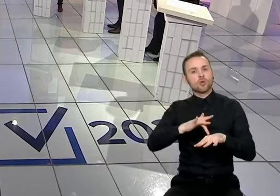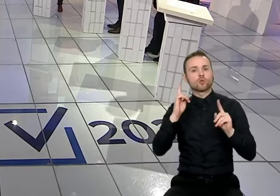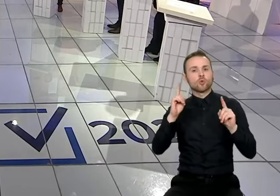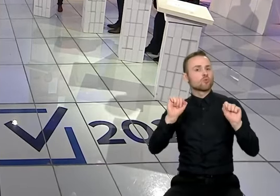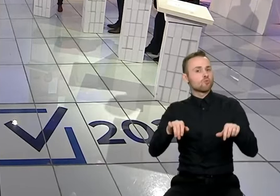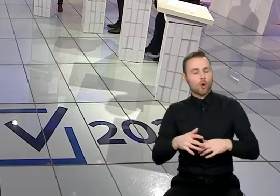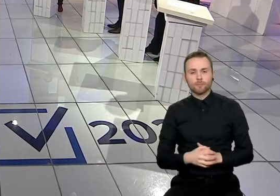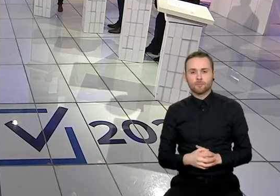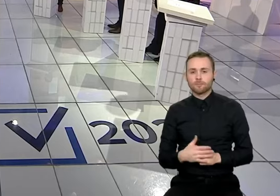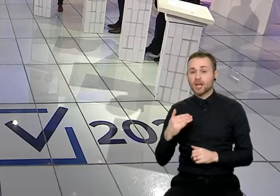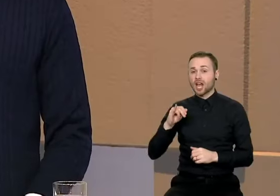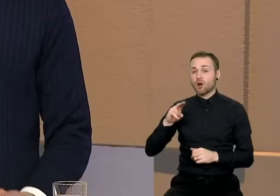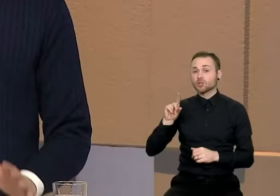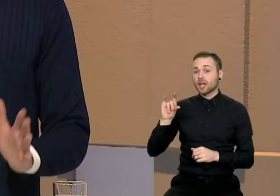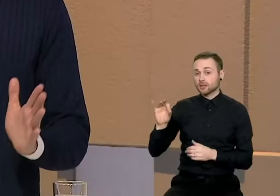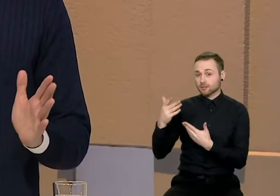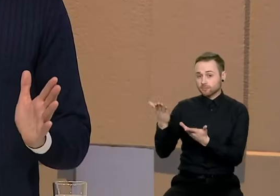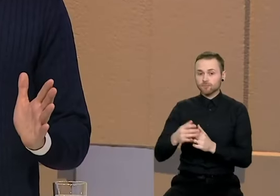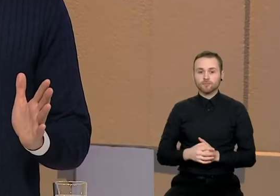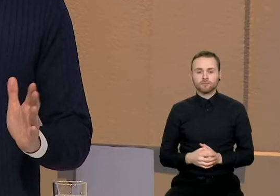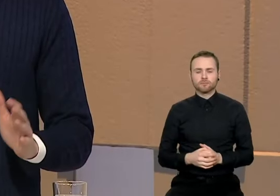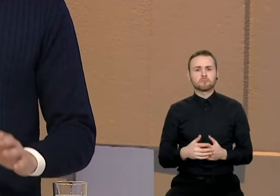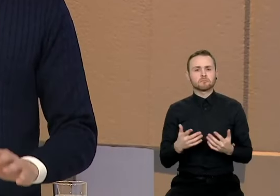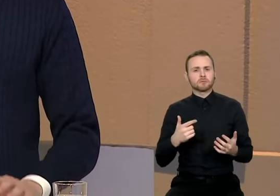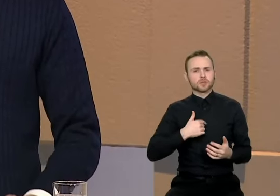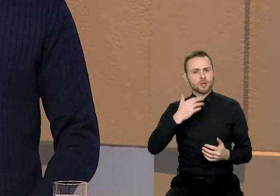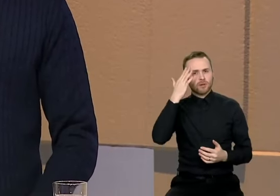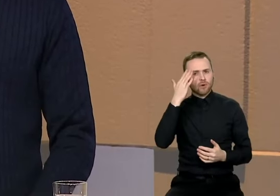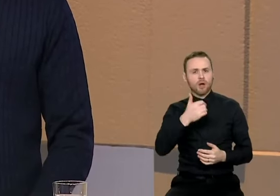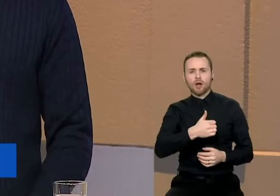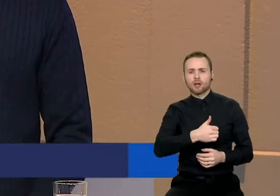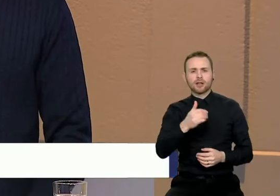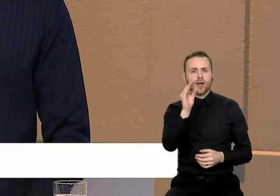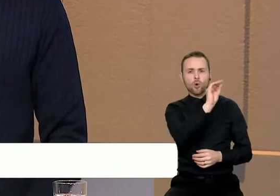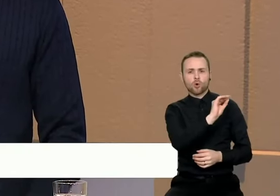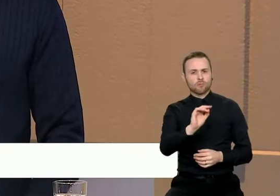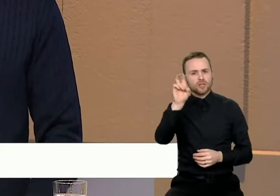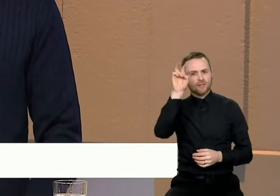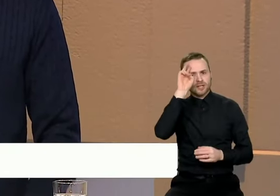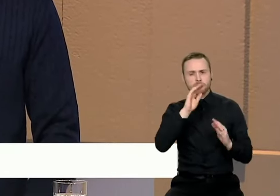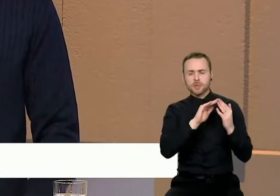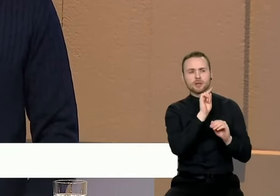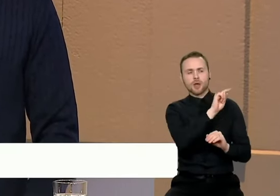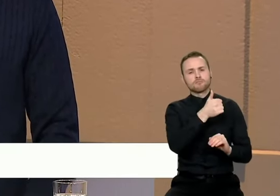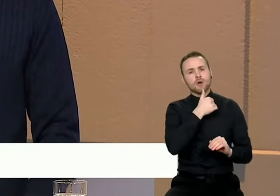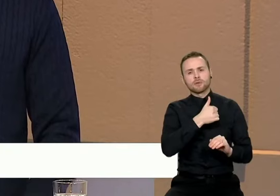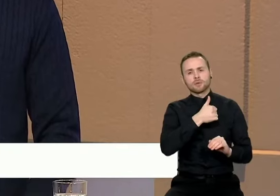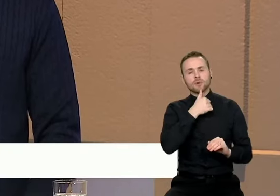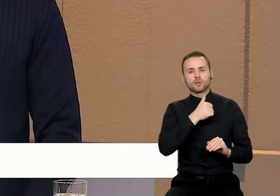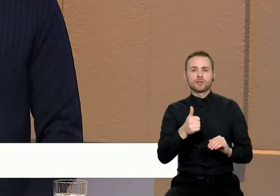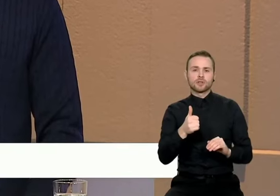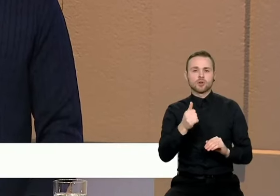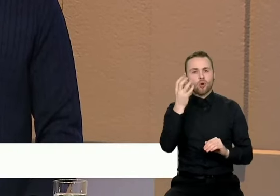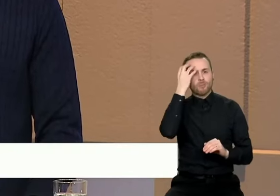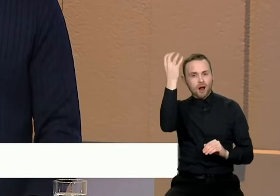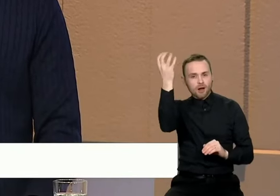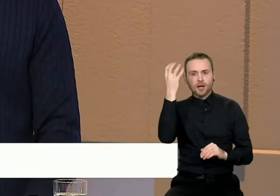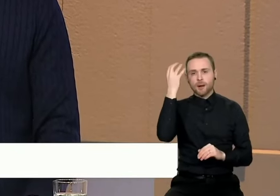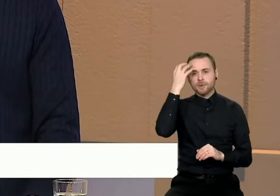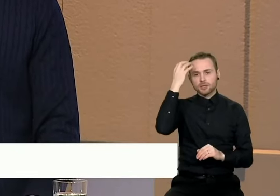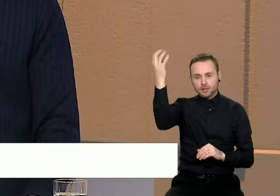Na, reikia remtis geriausio Europos šalių miestų pavyzdžiais, kaip Amsterdamų, Kopenhagą,